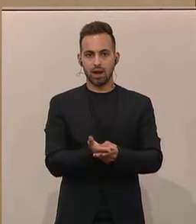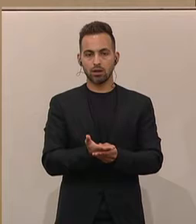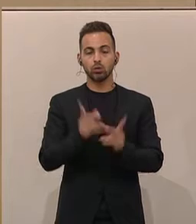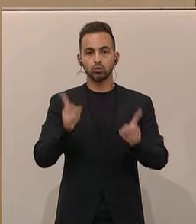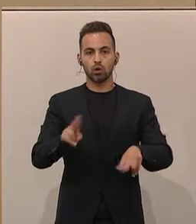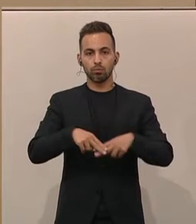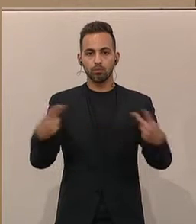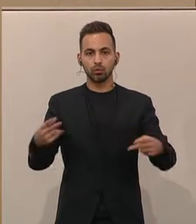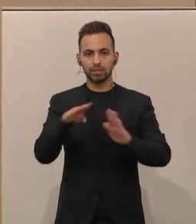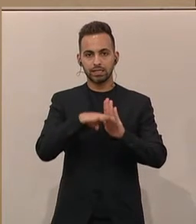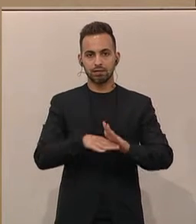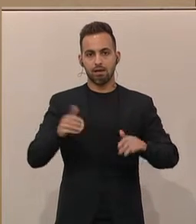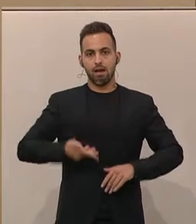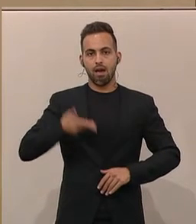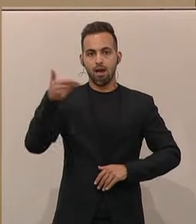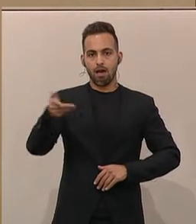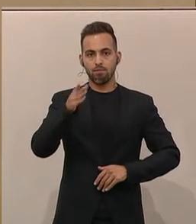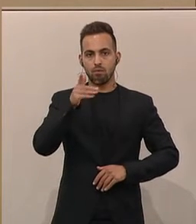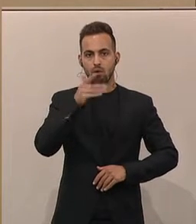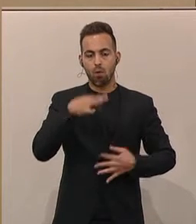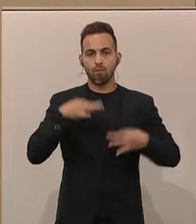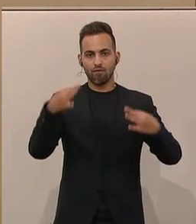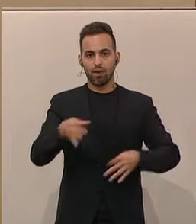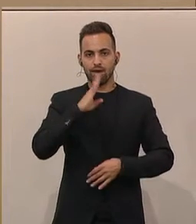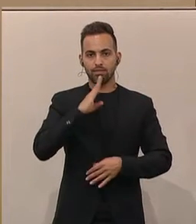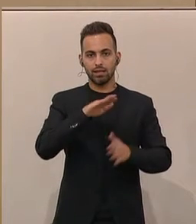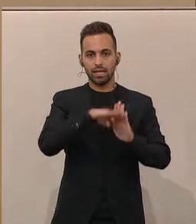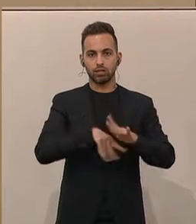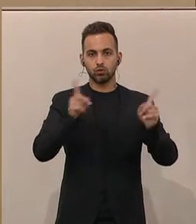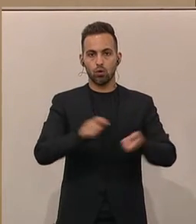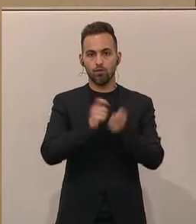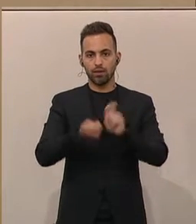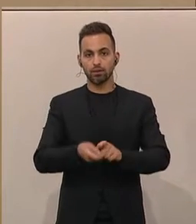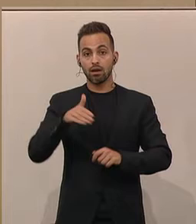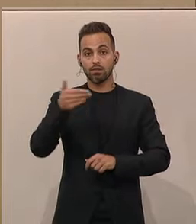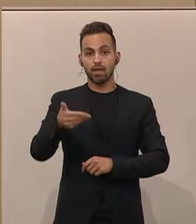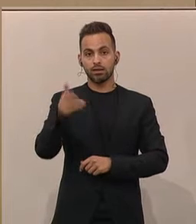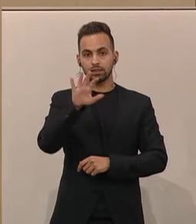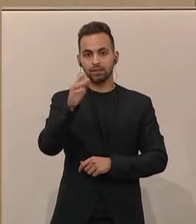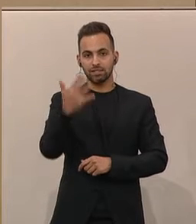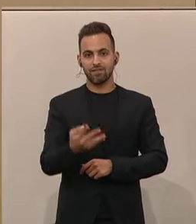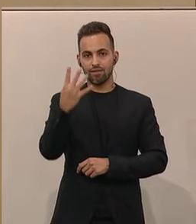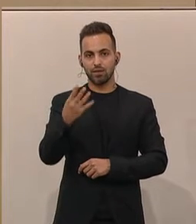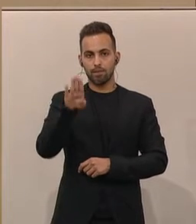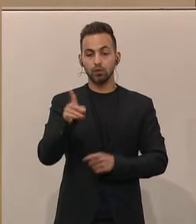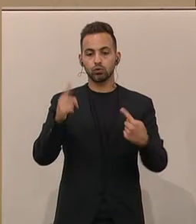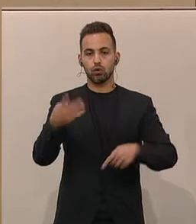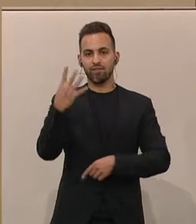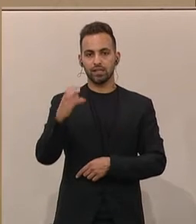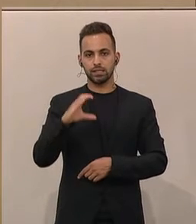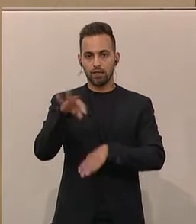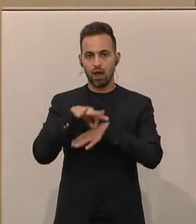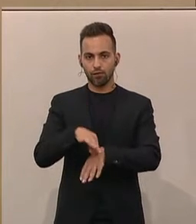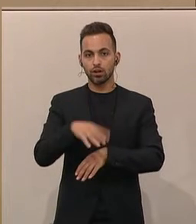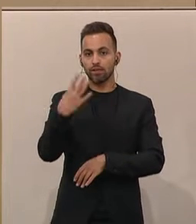Wenn ein Bundesgesetz, mit dem das Heimopferrentengesetz geändert wird, wird wie folgt geändert. Nach Ziffer 4b wird folgende Ziffer 4c eingefügt.